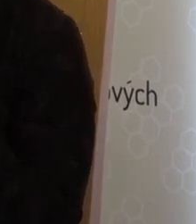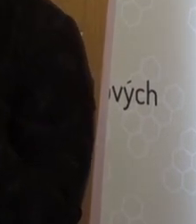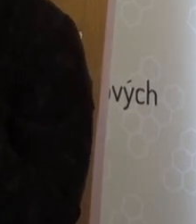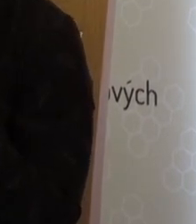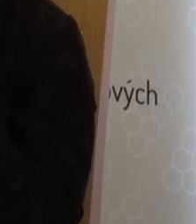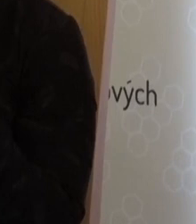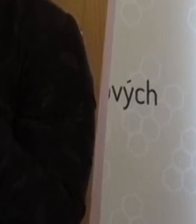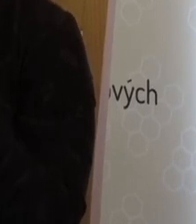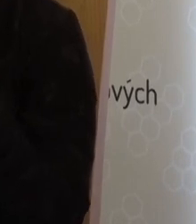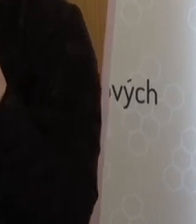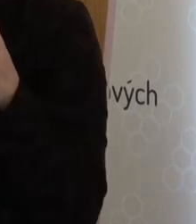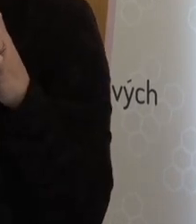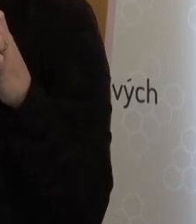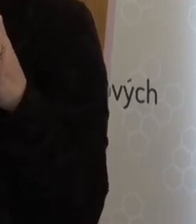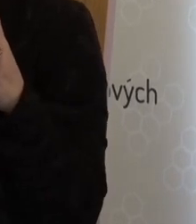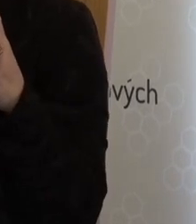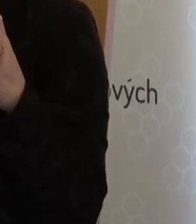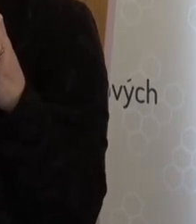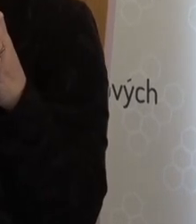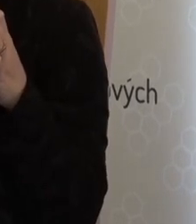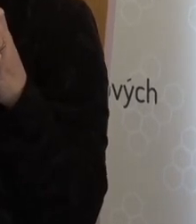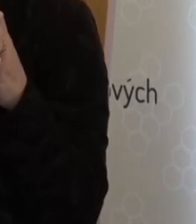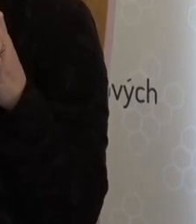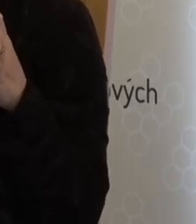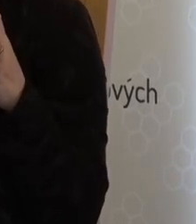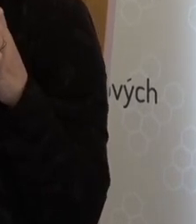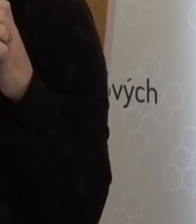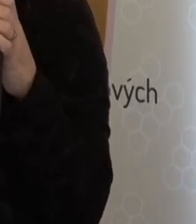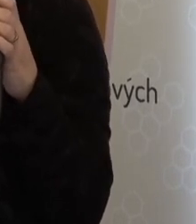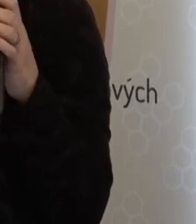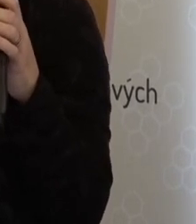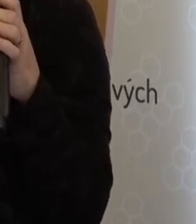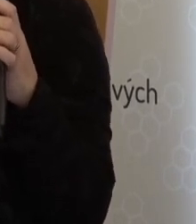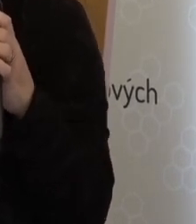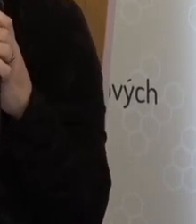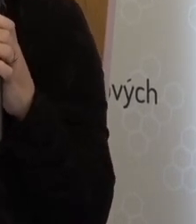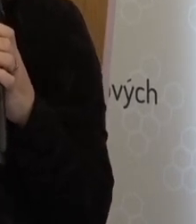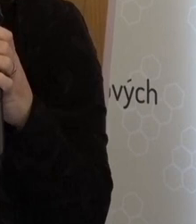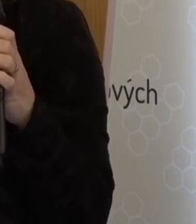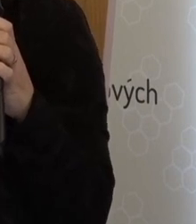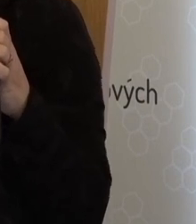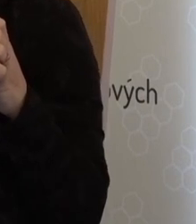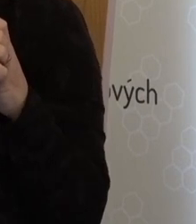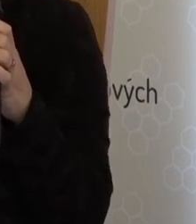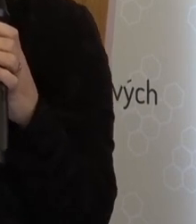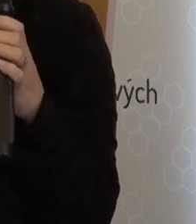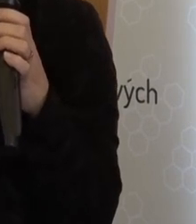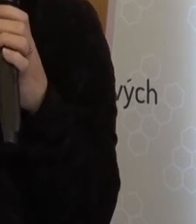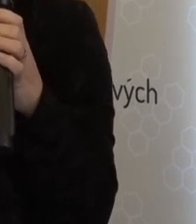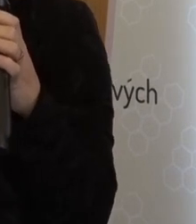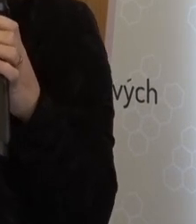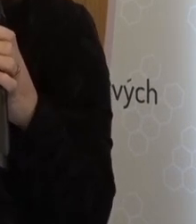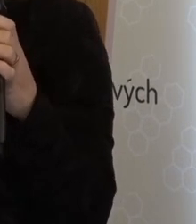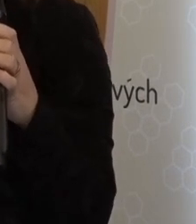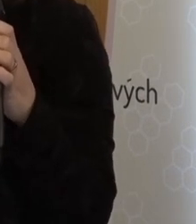jsou poměrně citlivá, ale tam mi přišlo, že vlastně je to úplně jako falešný pocit o možnosti rozhodování a nakládání se svými